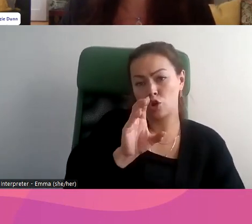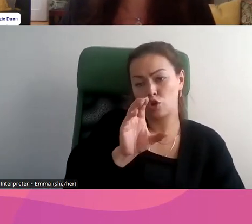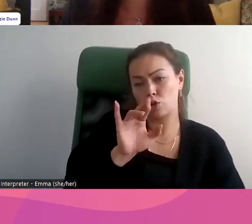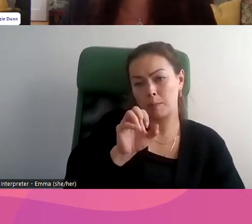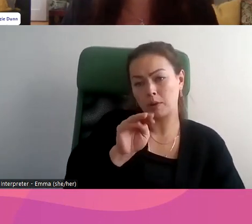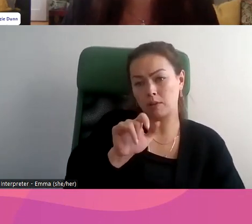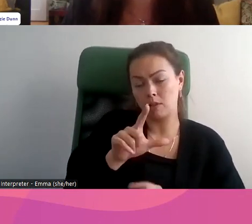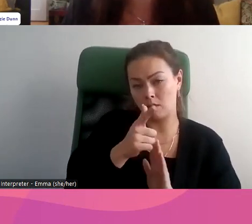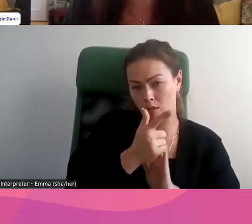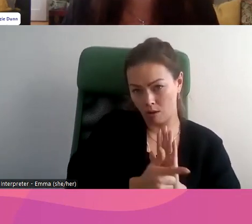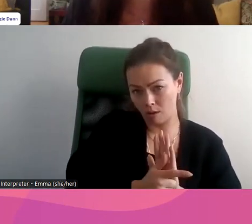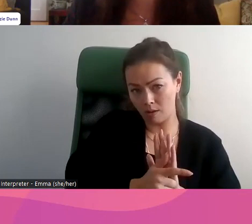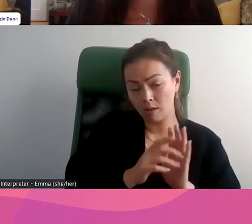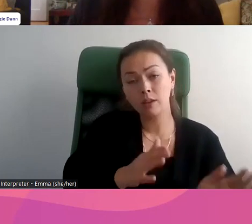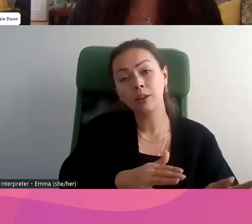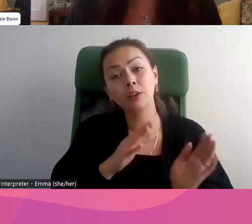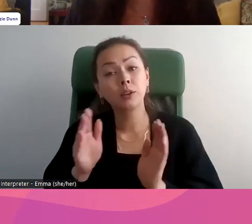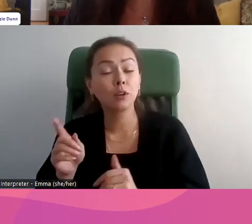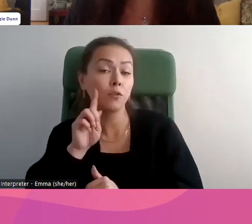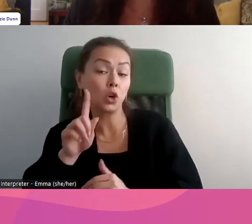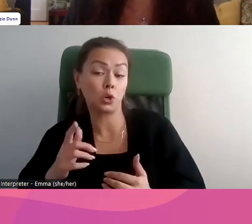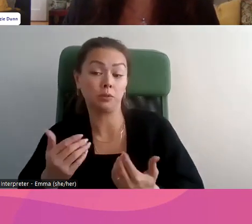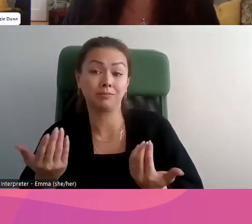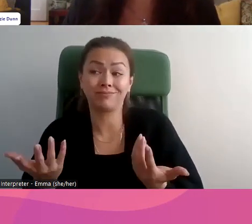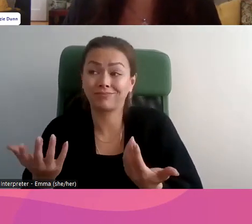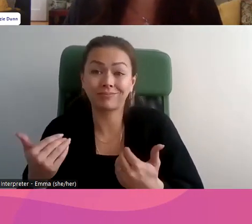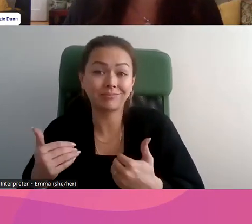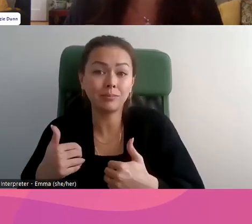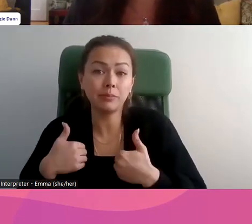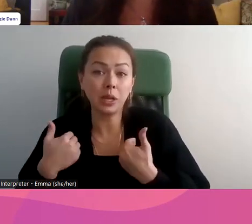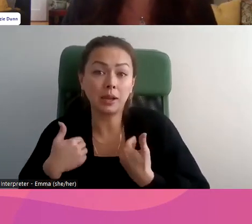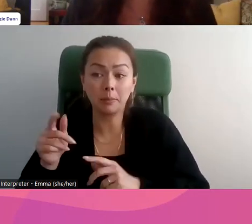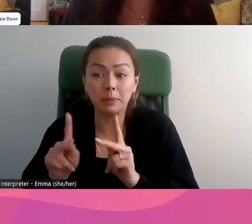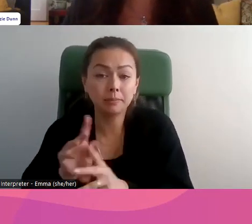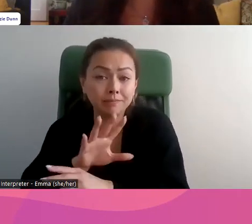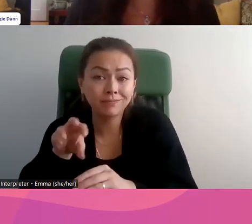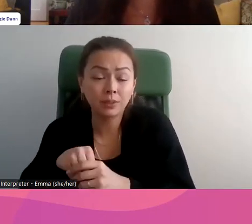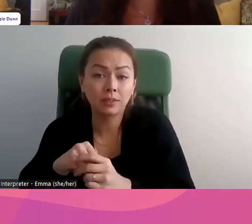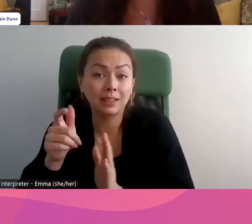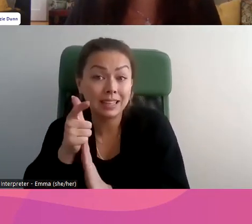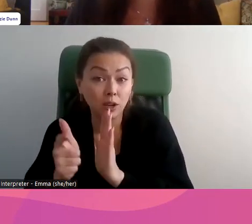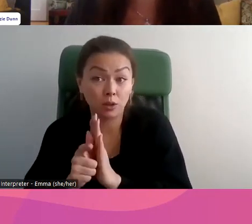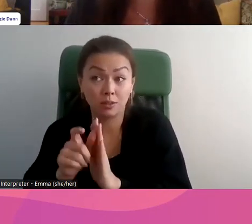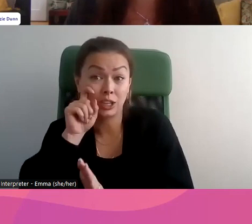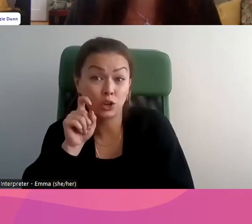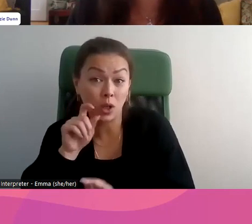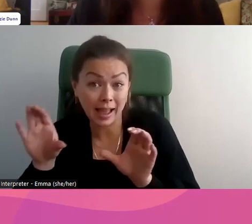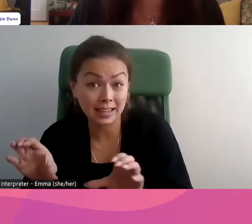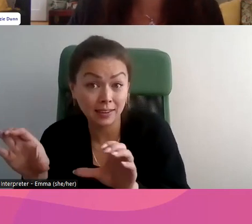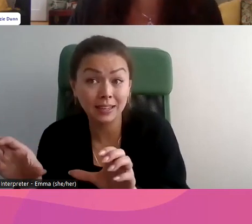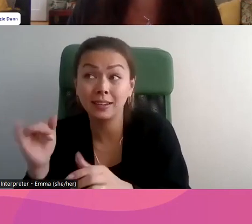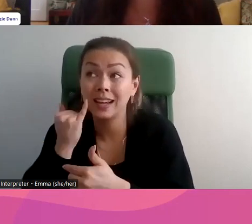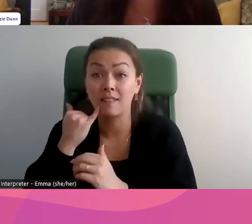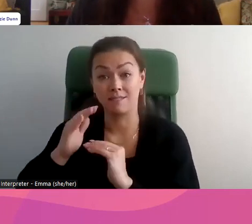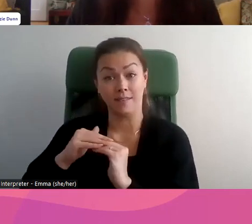Même chose pour les jeunes qui s'engagent à des activités sexuelles illégales. S'ils ont un partenaire de